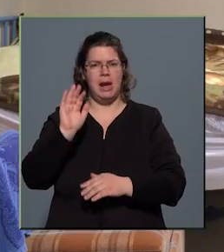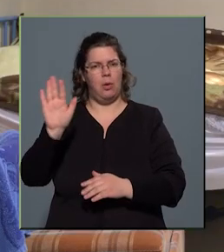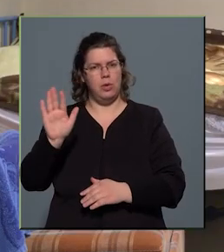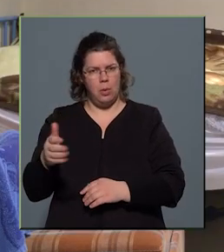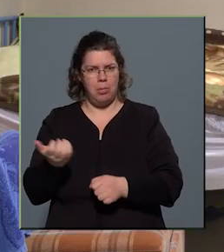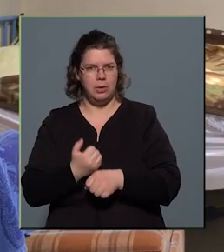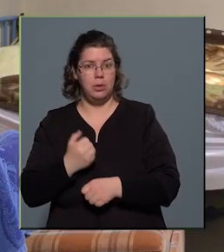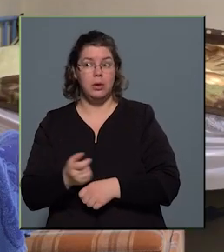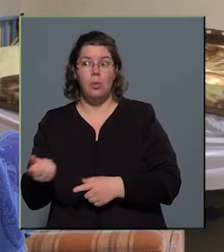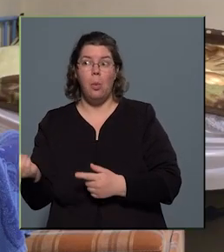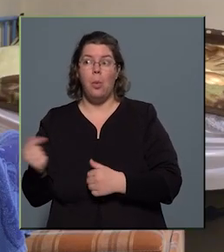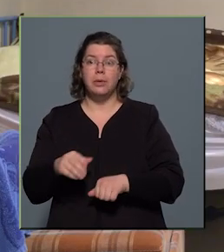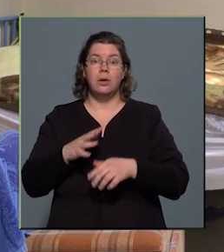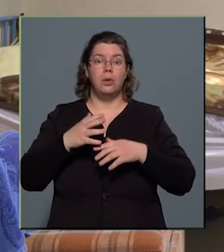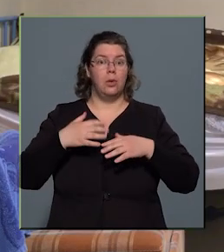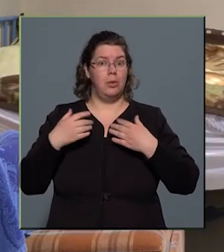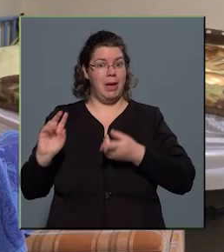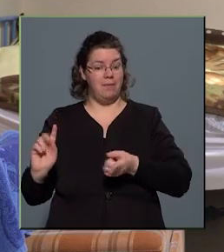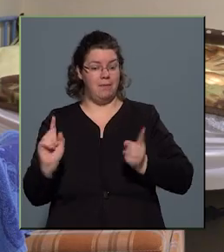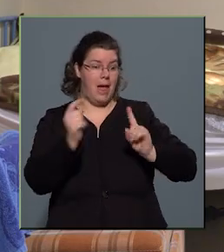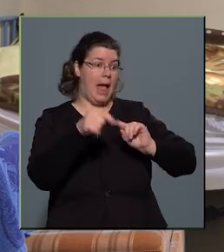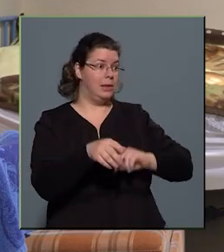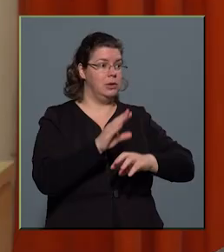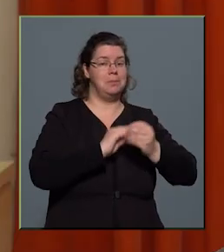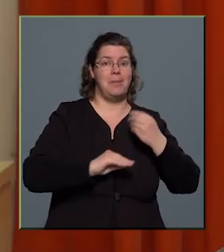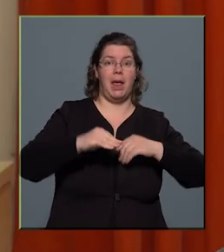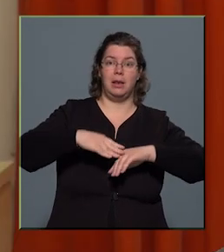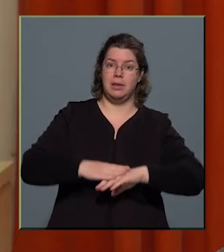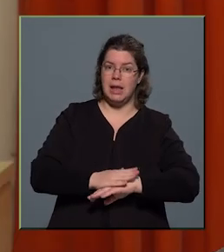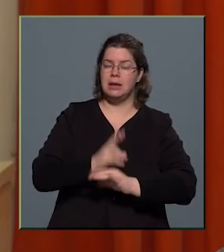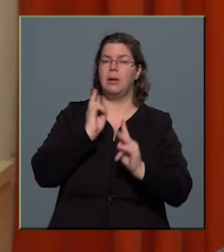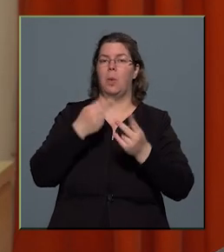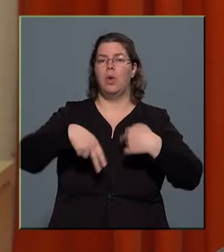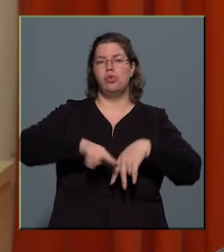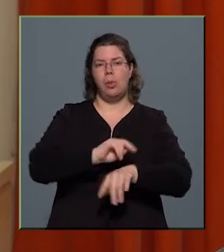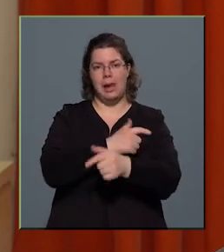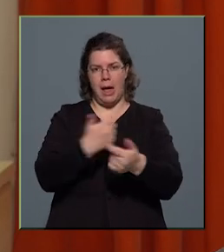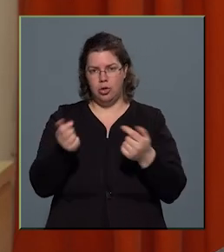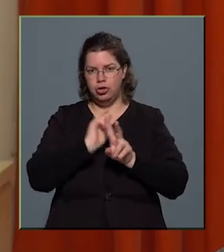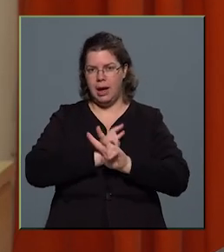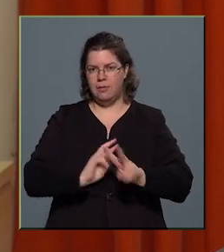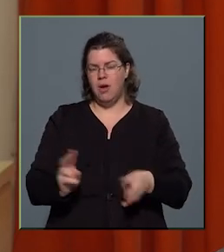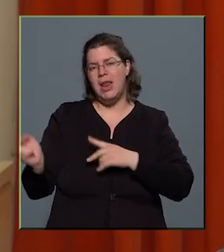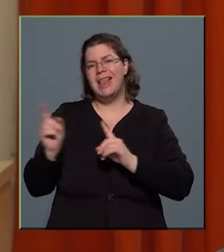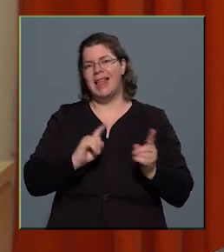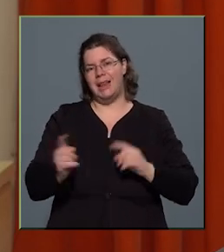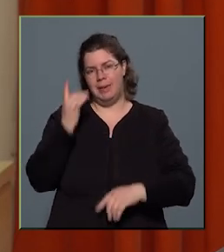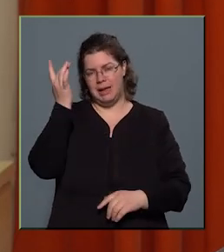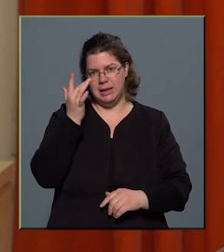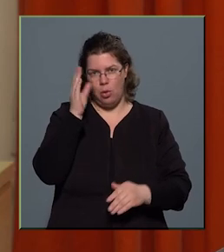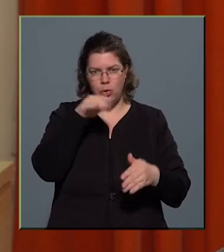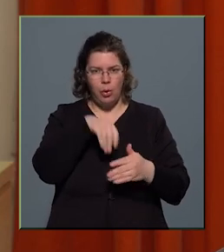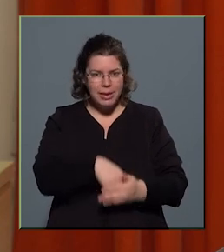örömmel váltottam, mert azt éreztem, hogy több lehetőségem van az átmeneti gondozásban,